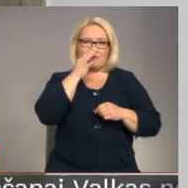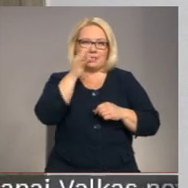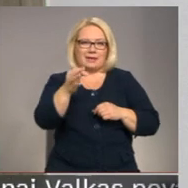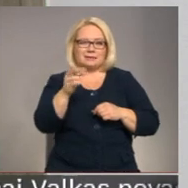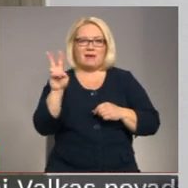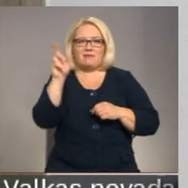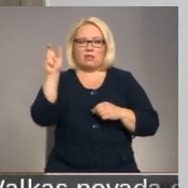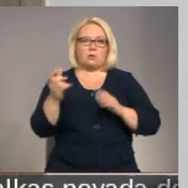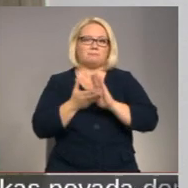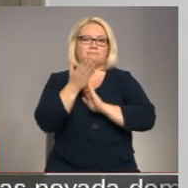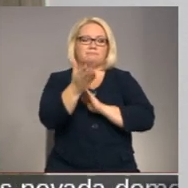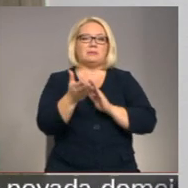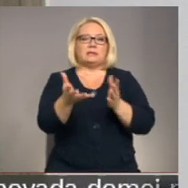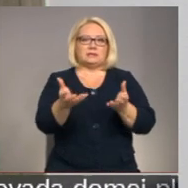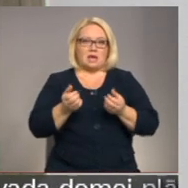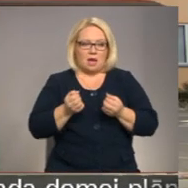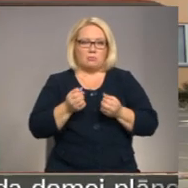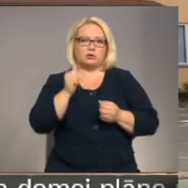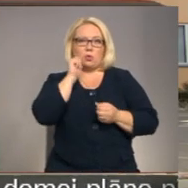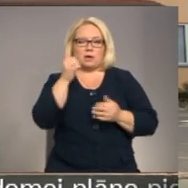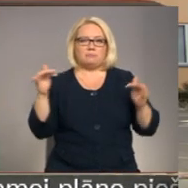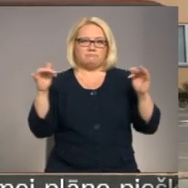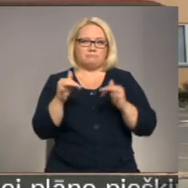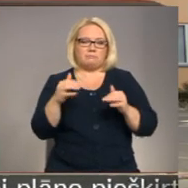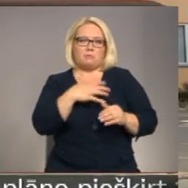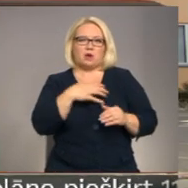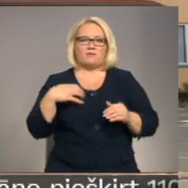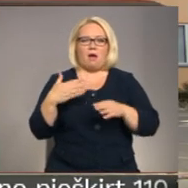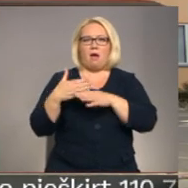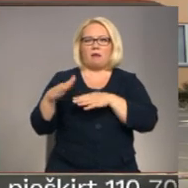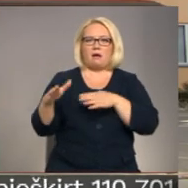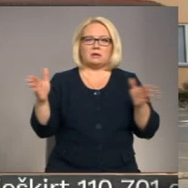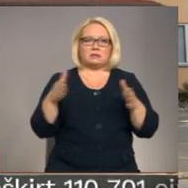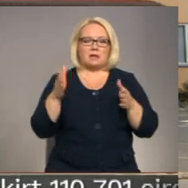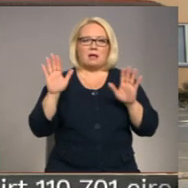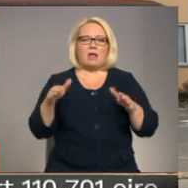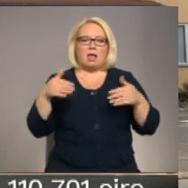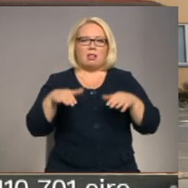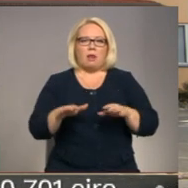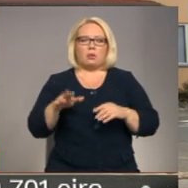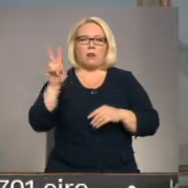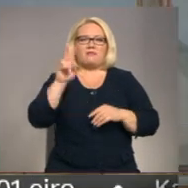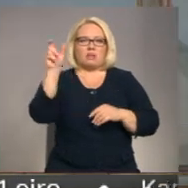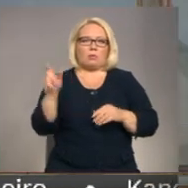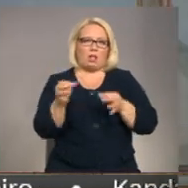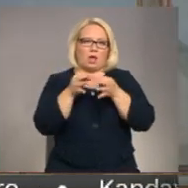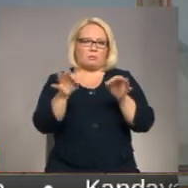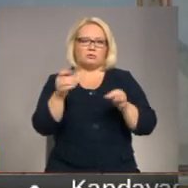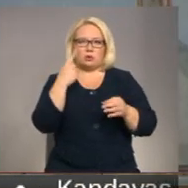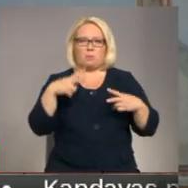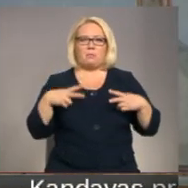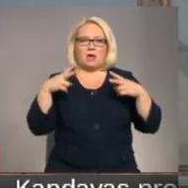Vītola iesniegumu saņēmusi un rīt sasauks pašvaldības ārkārtas sēdi, lai lemtu par Vītola atbrīvošanu no